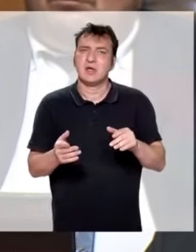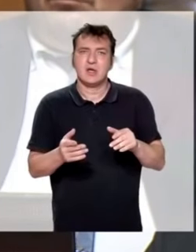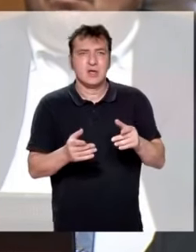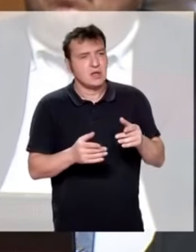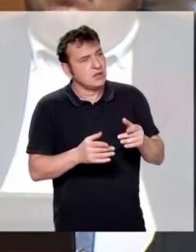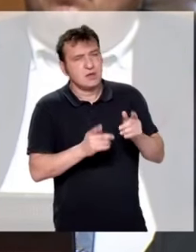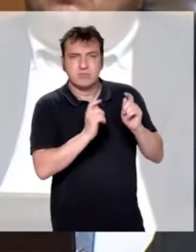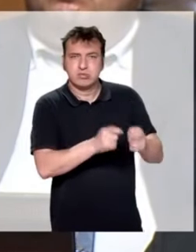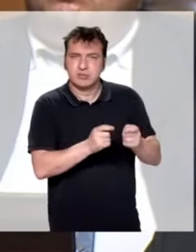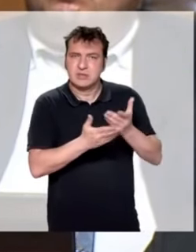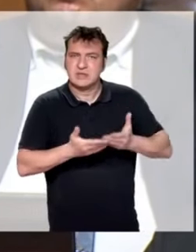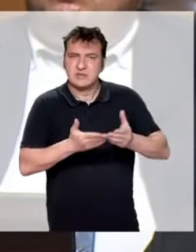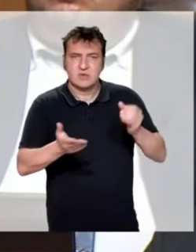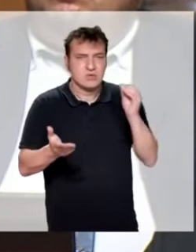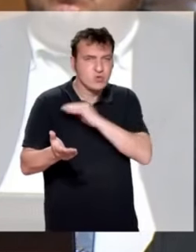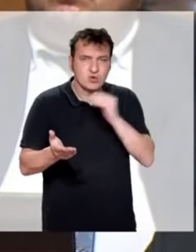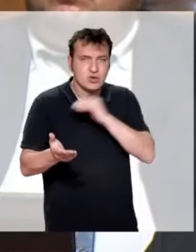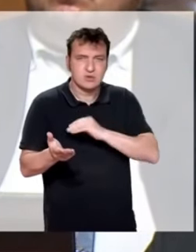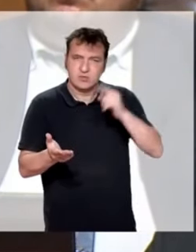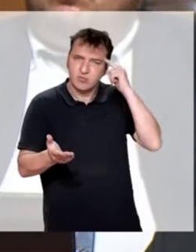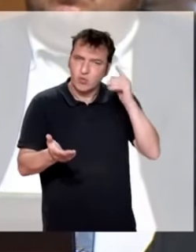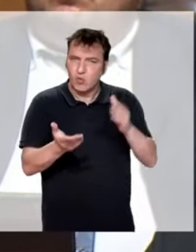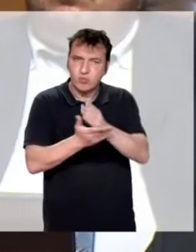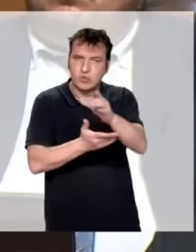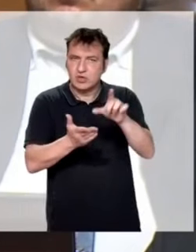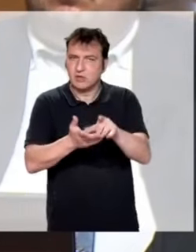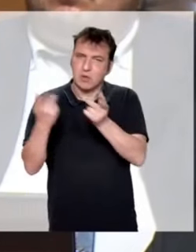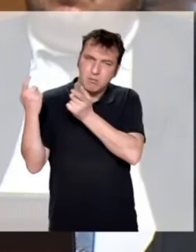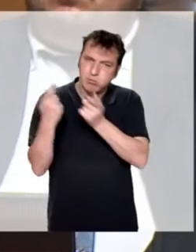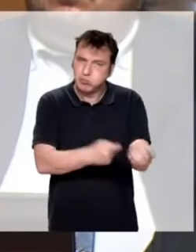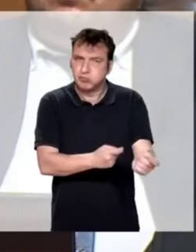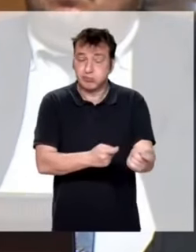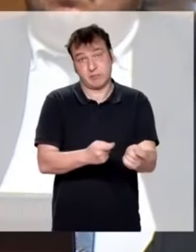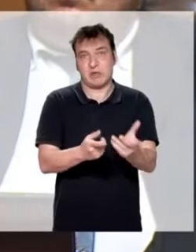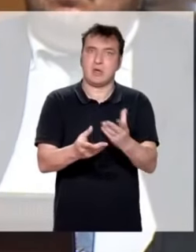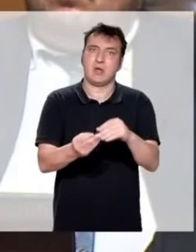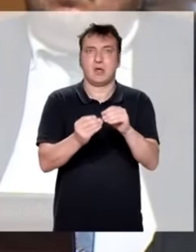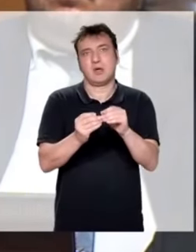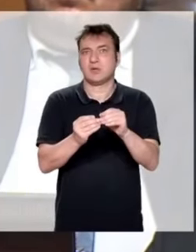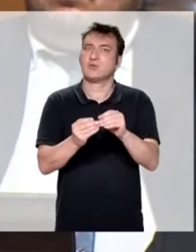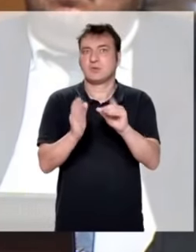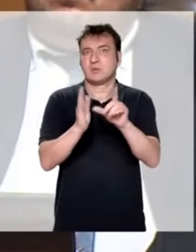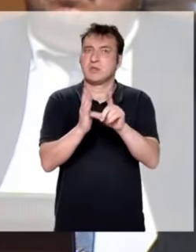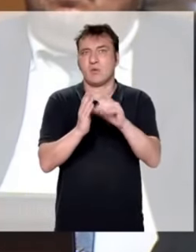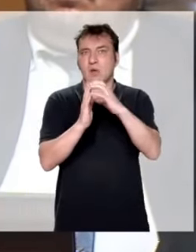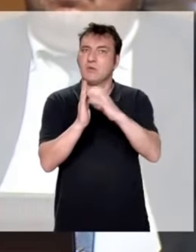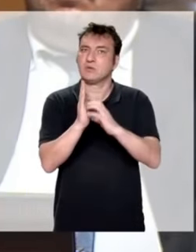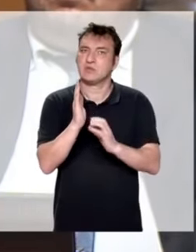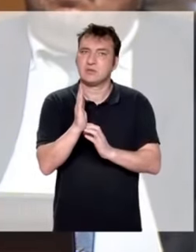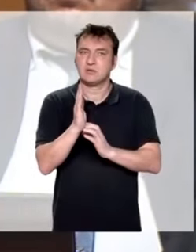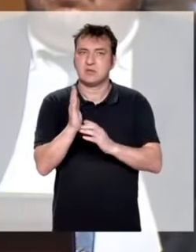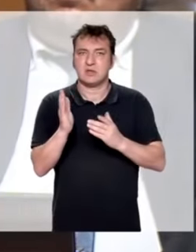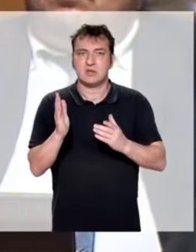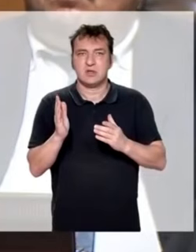pour imposer un projet de loi de surcroît constitutionnel. M. le Premier ministre, vous pouvez, vous devez